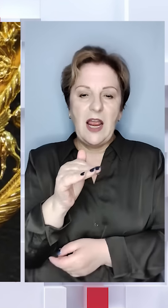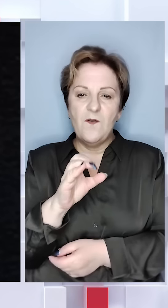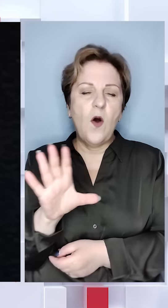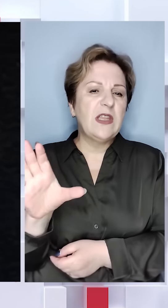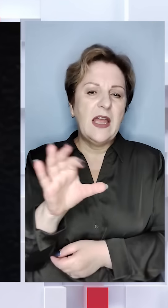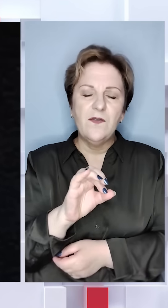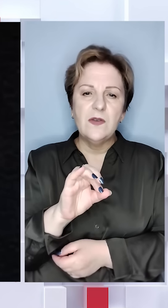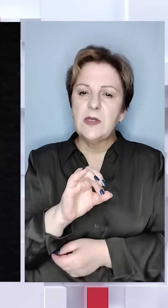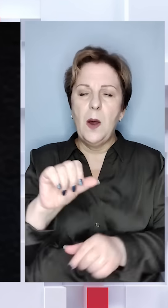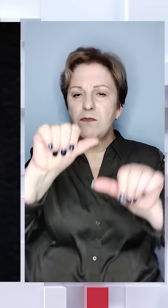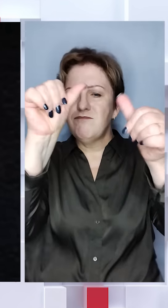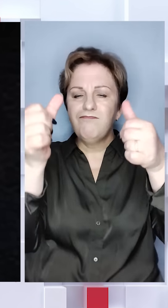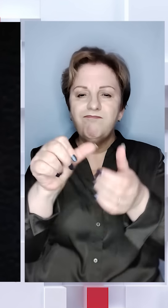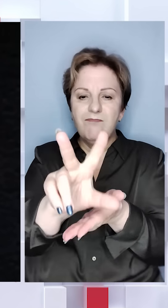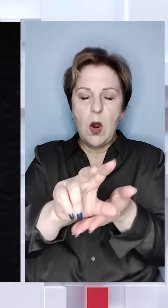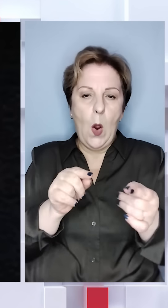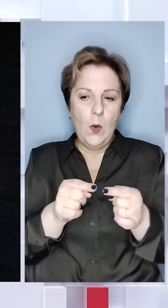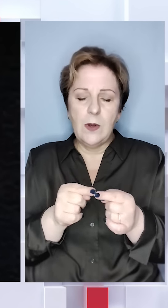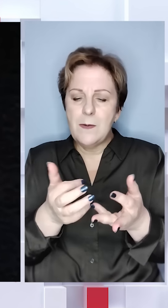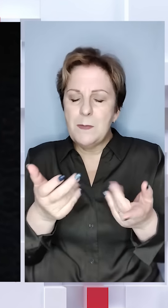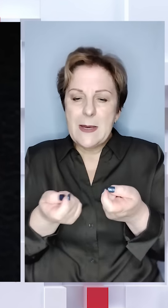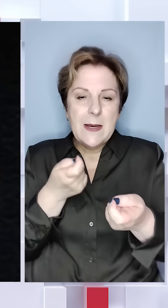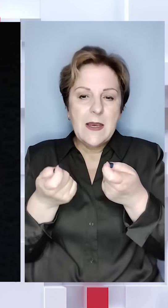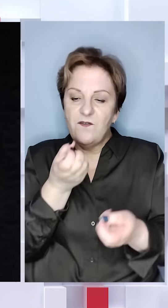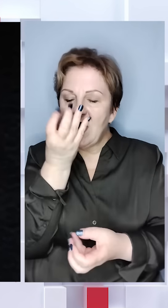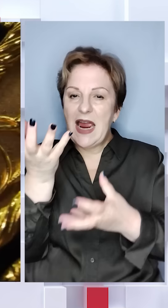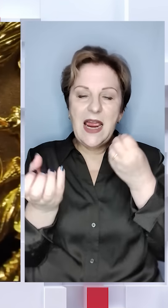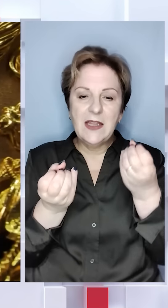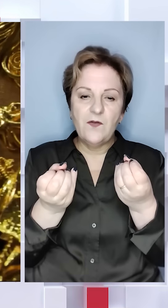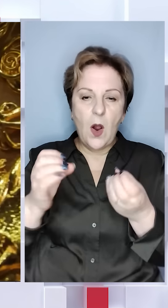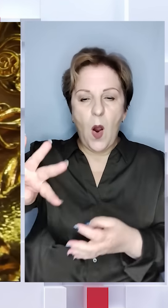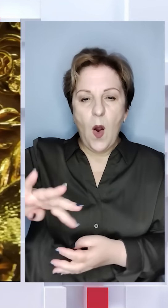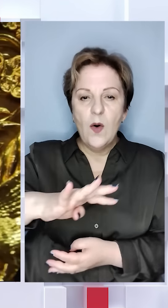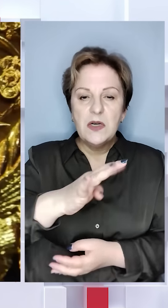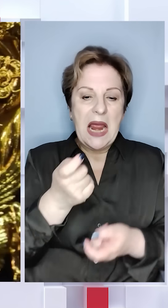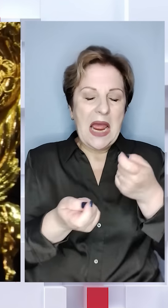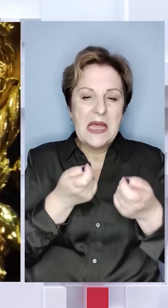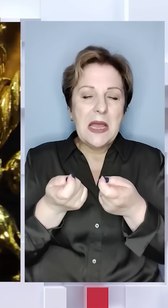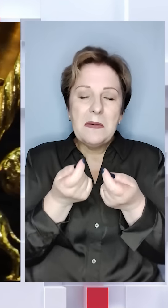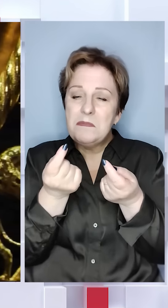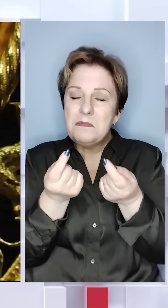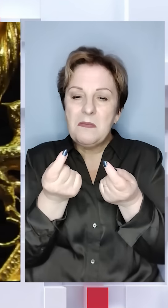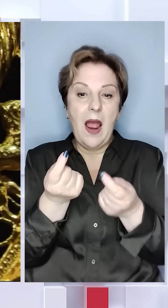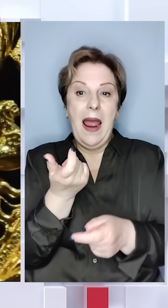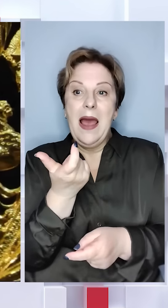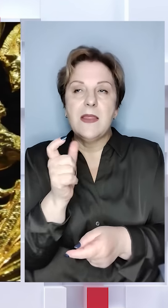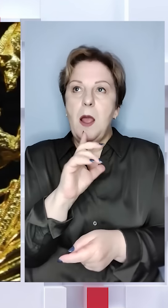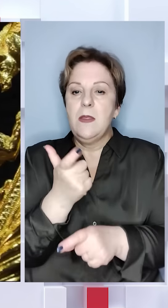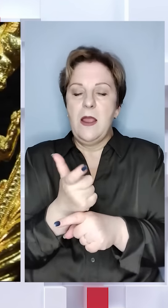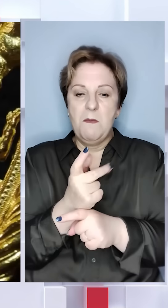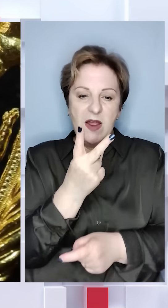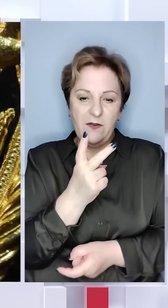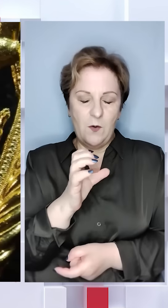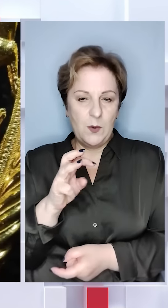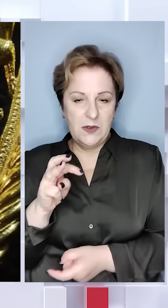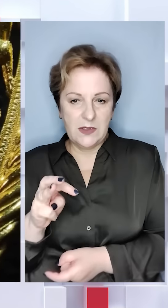усі з анатомічною точністю. І безліч елементів квіткового орнаменту. Деталі дрібні, найбільші не переважають